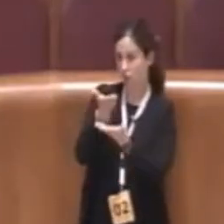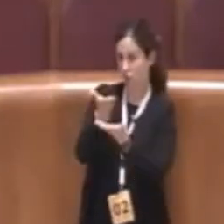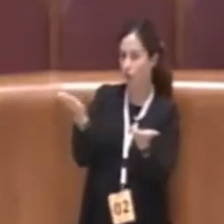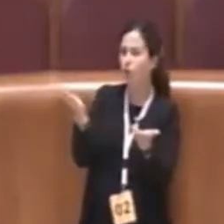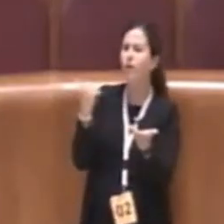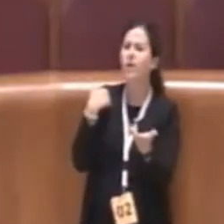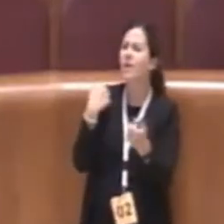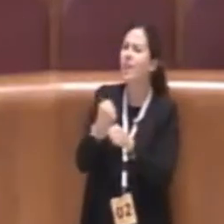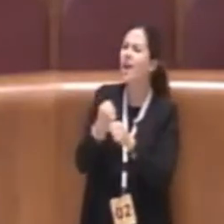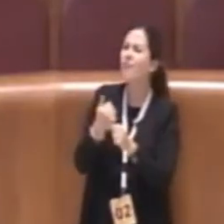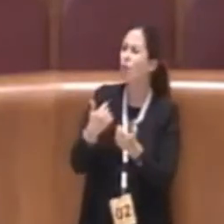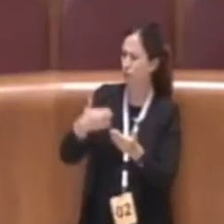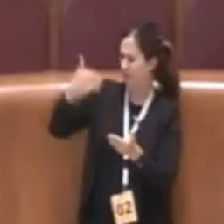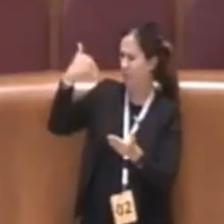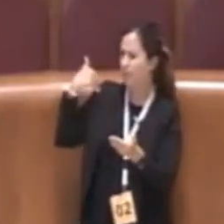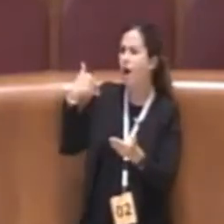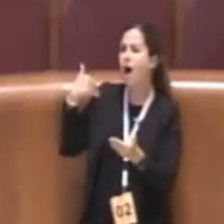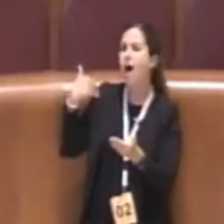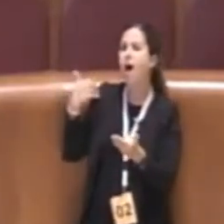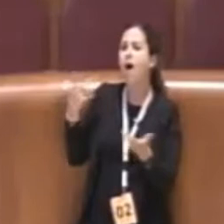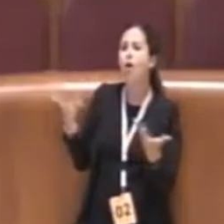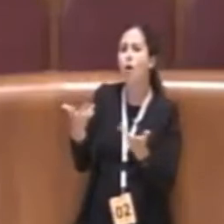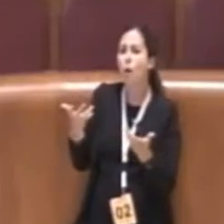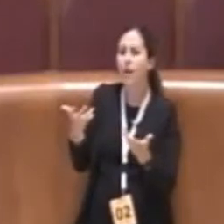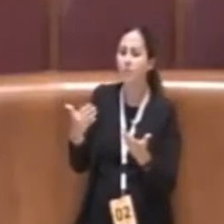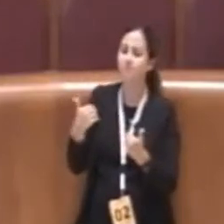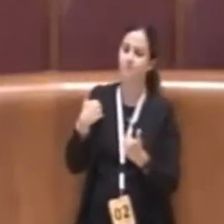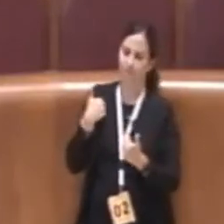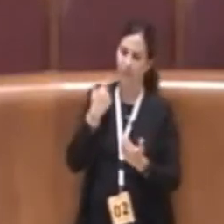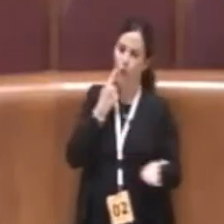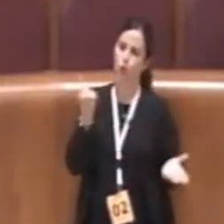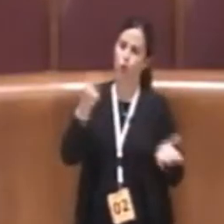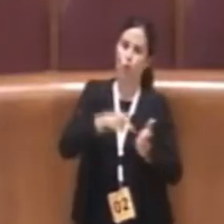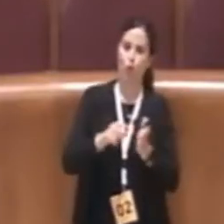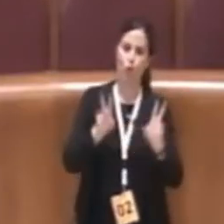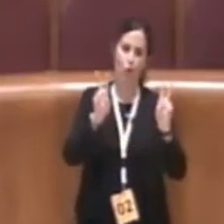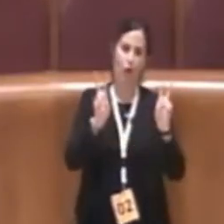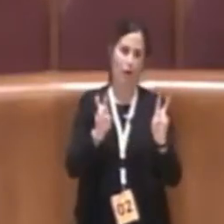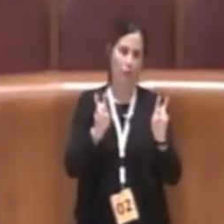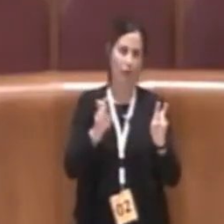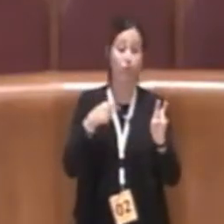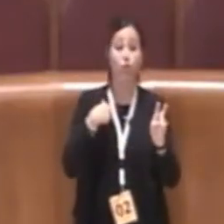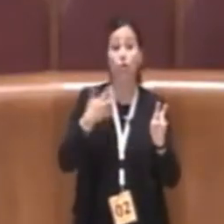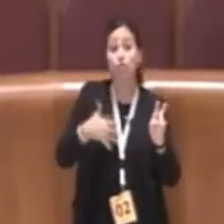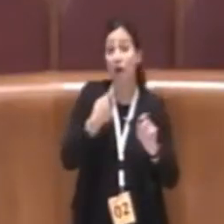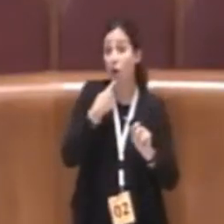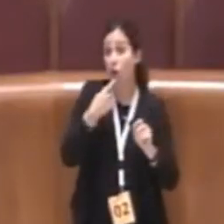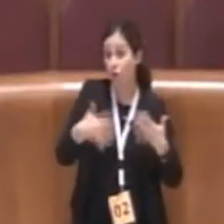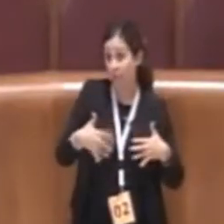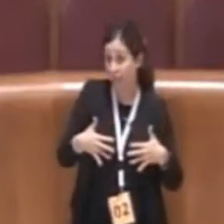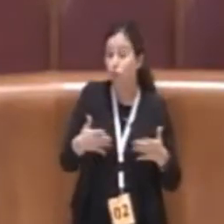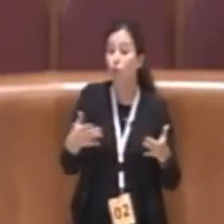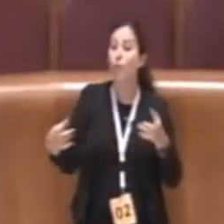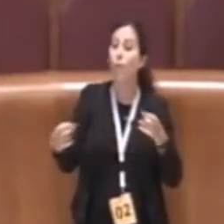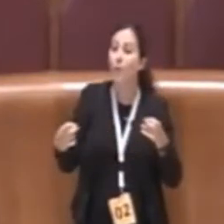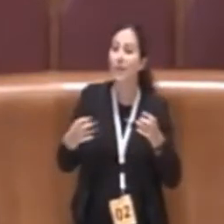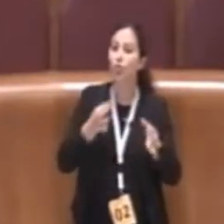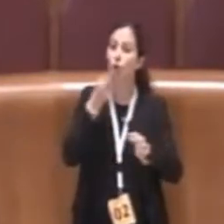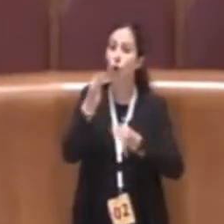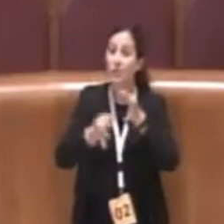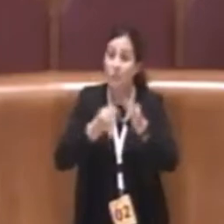tema e nel merito visto che, io l'avevo già detto quando ho illustrato la delibera proprio perché non